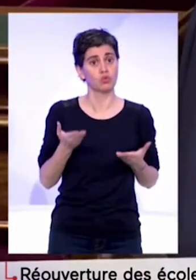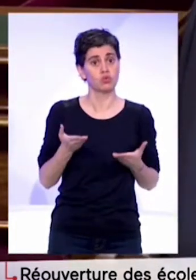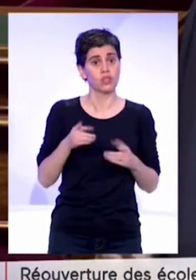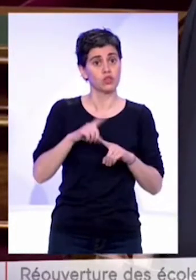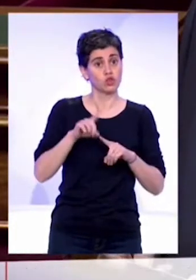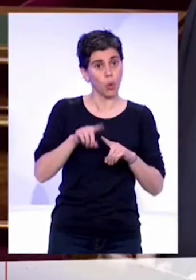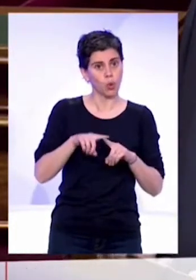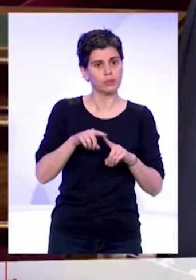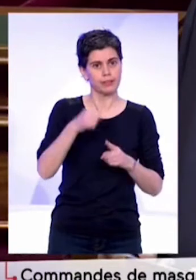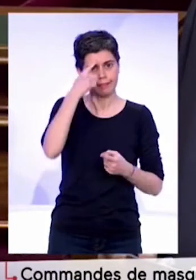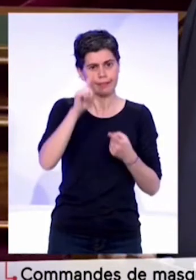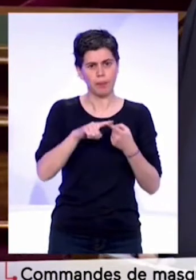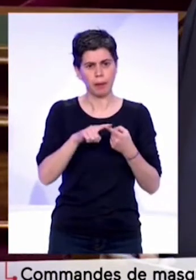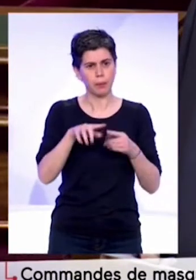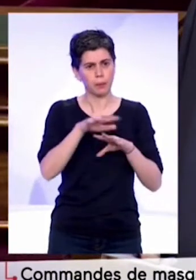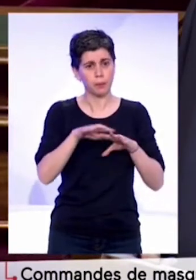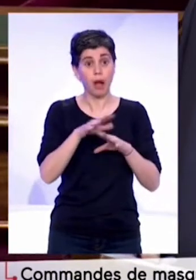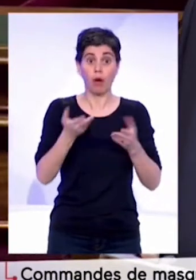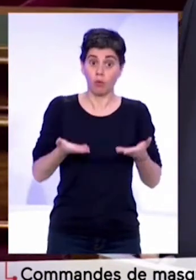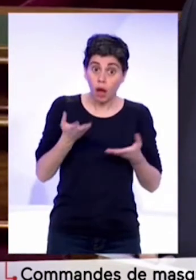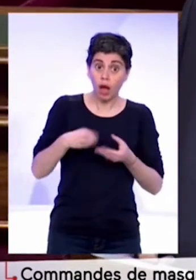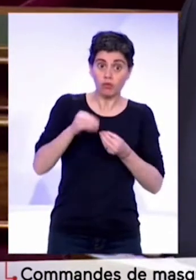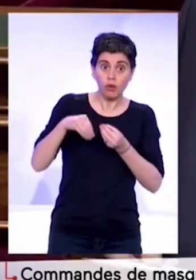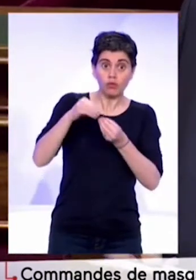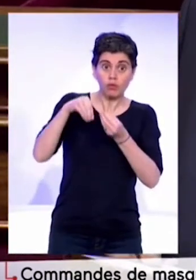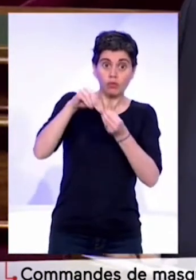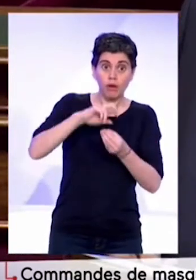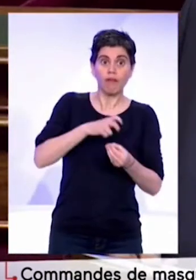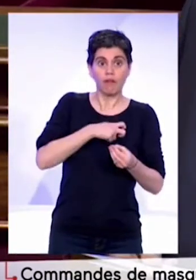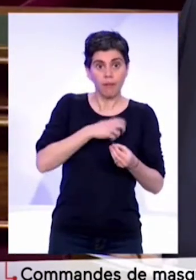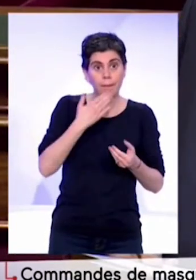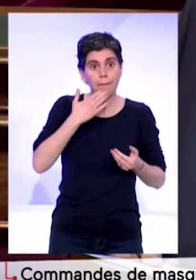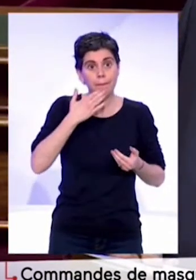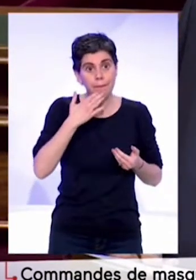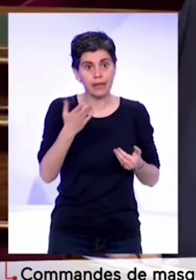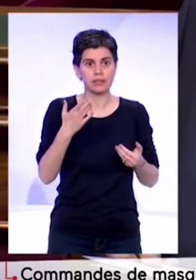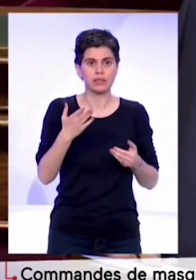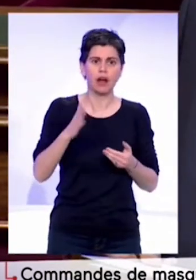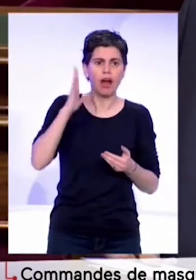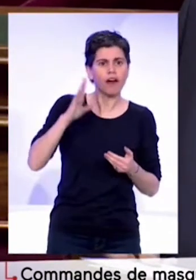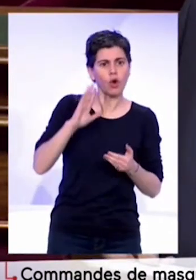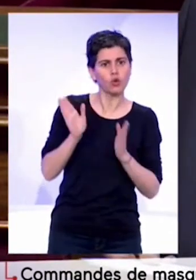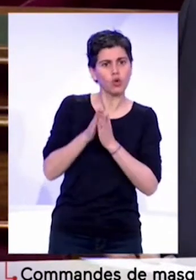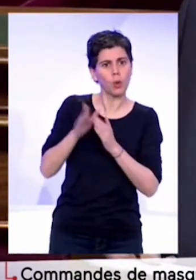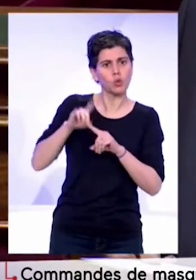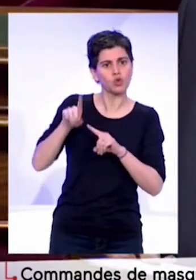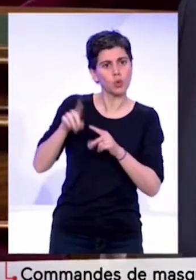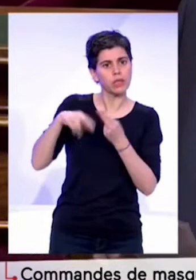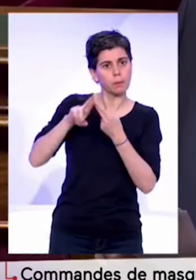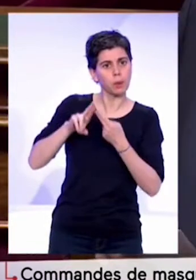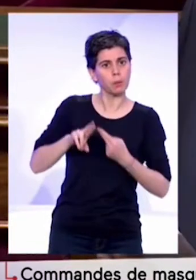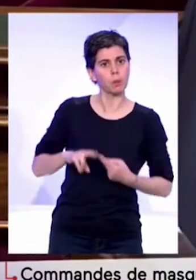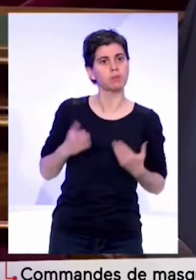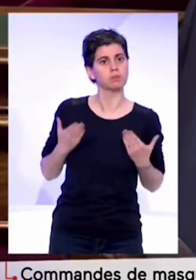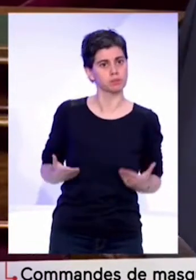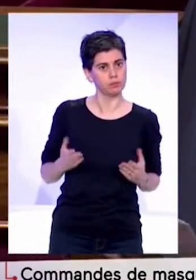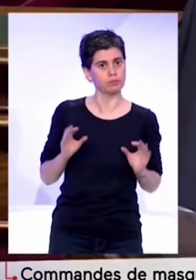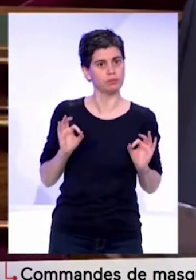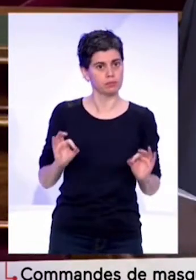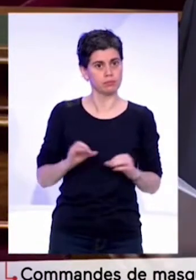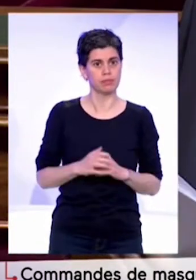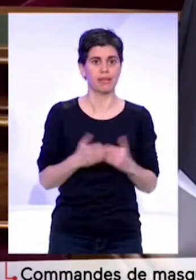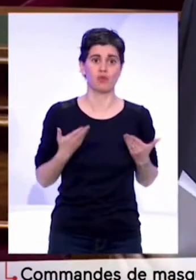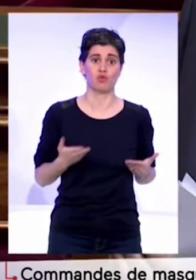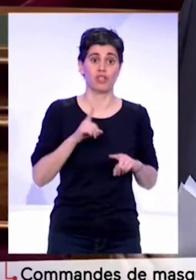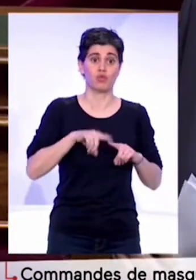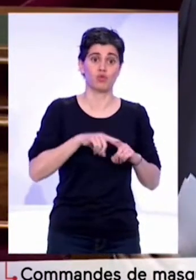et je vous en remercie. Il y a des réponses à des demandes déjà anciennes. Pour autant, aujourd'hui, ce qui manque le